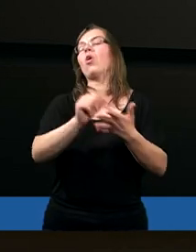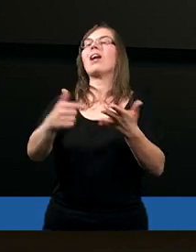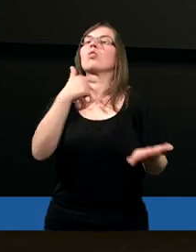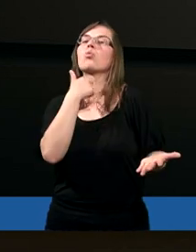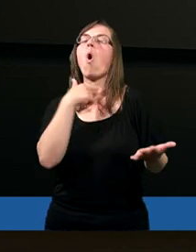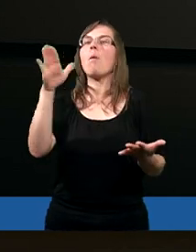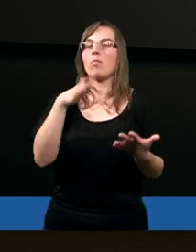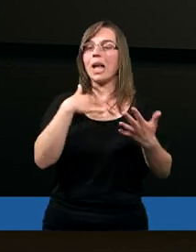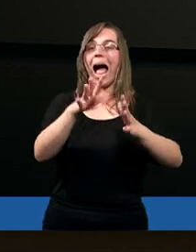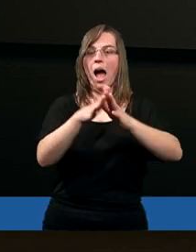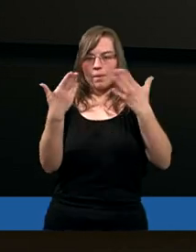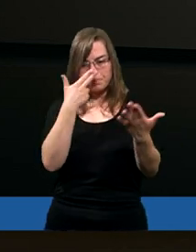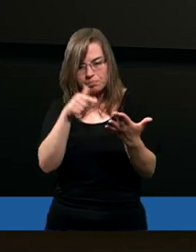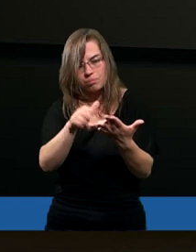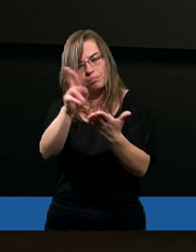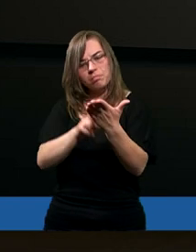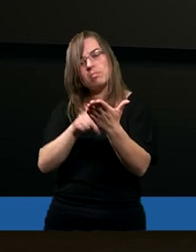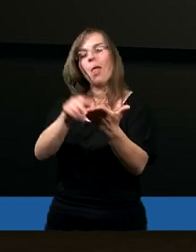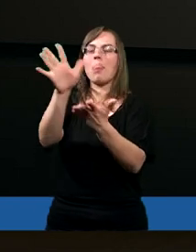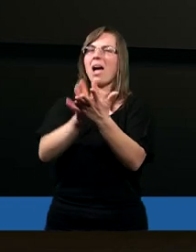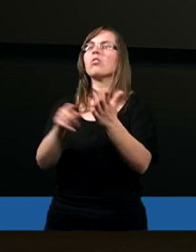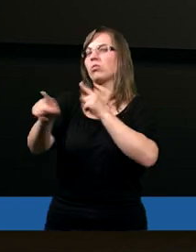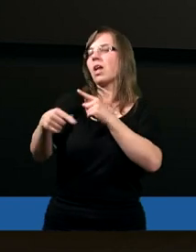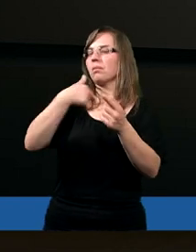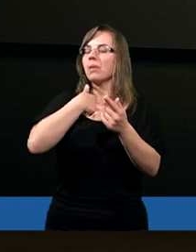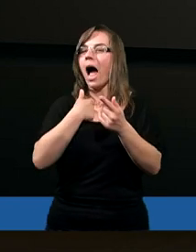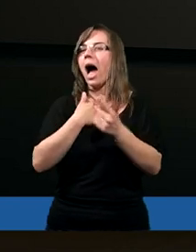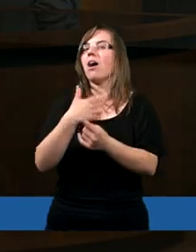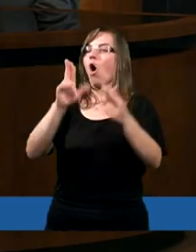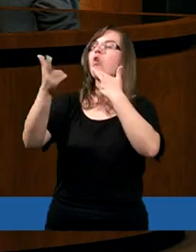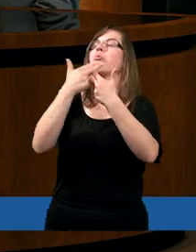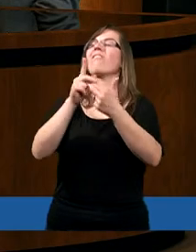głos Boga, który mówi do Was, słuchaj człowieku, nie rób tak, rób inaczej.